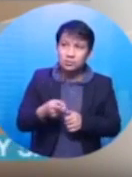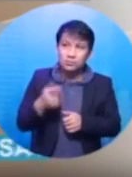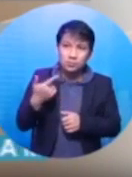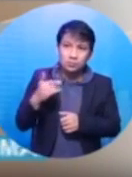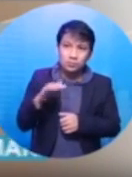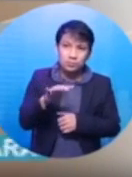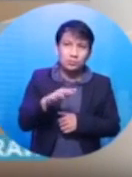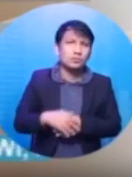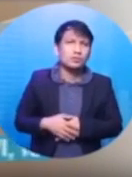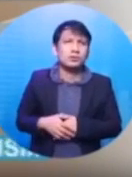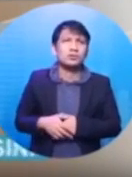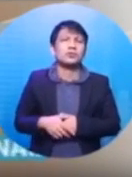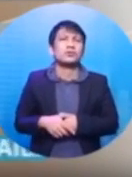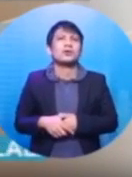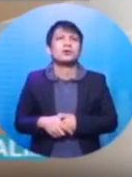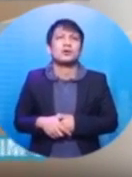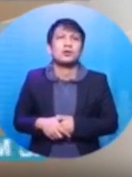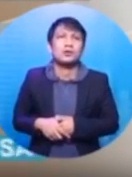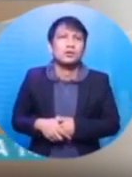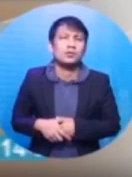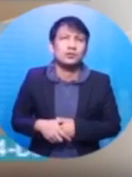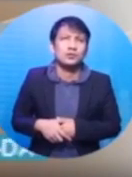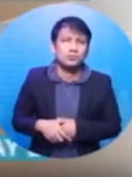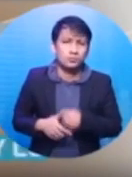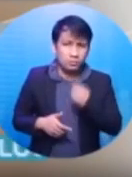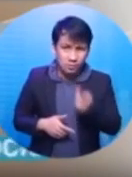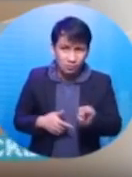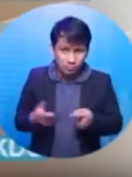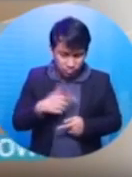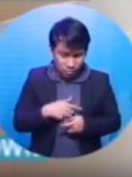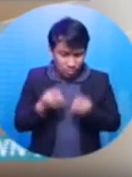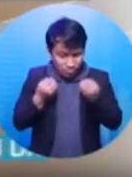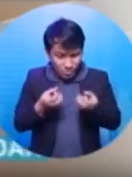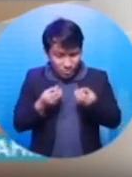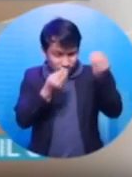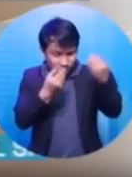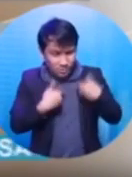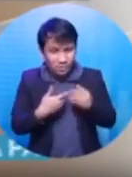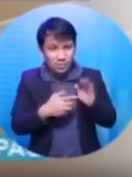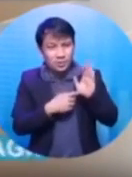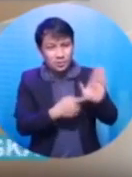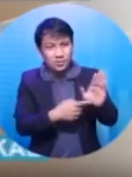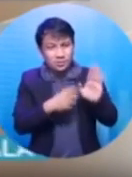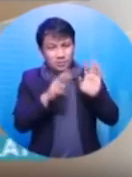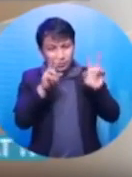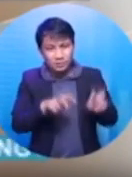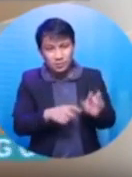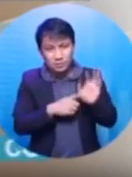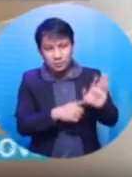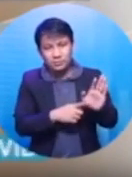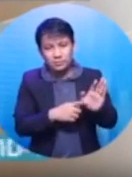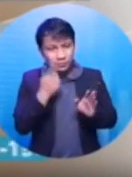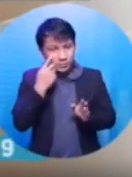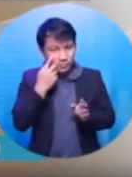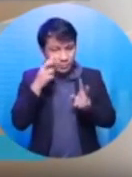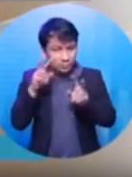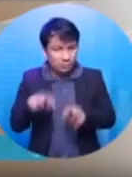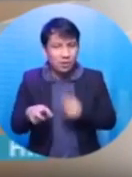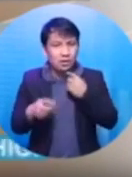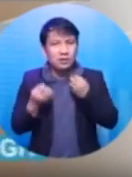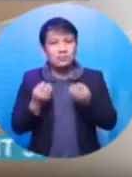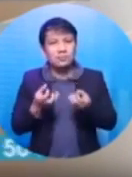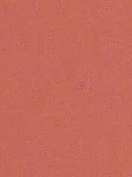magpistigo sa akin lahat po dito ng kilalak na nila ko. marami talagang magpistigo dyan. Bata ka po dyan,